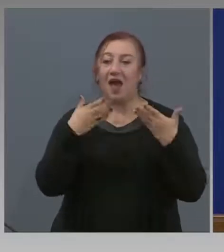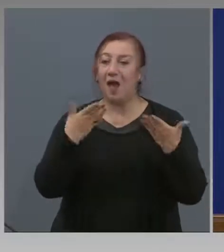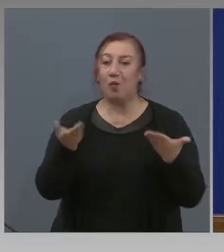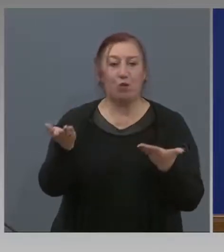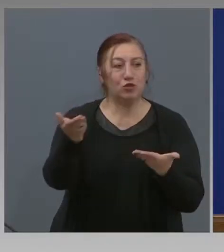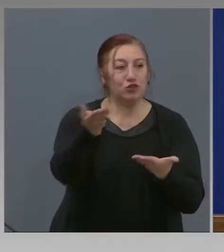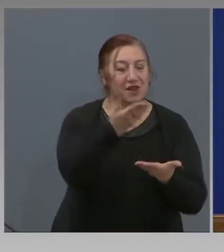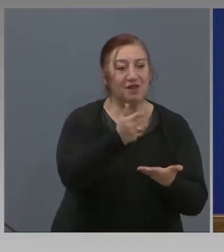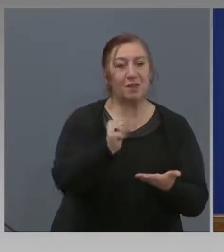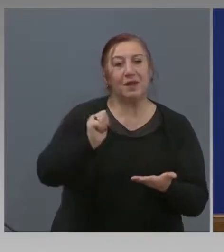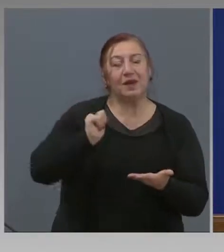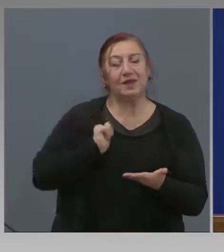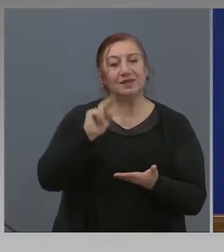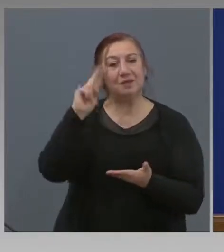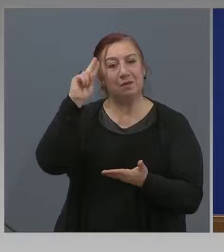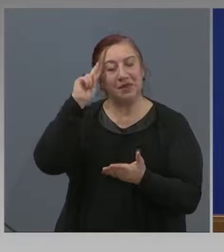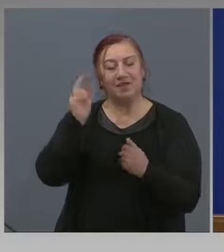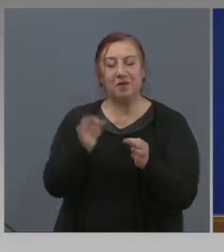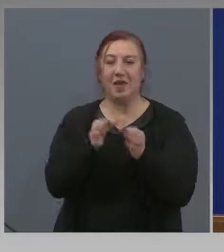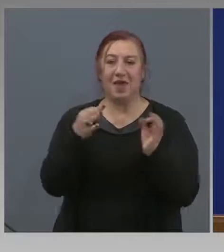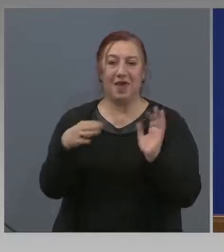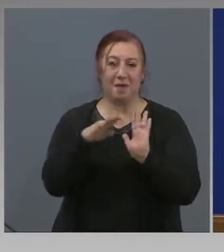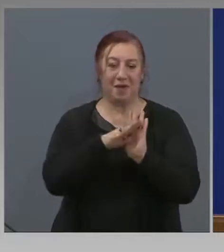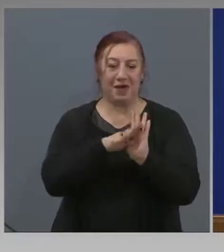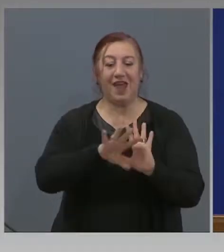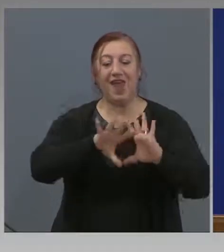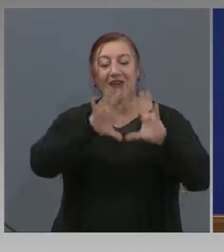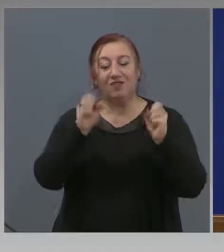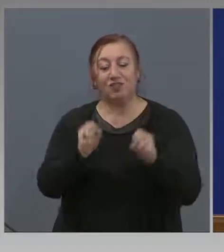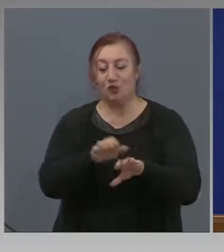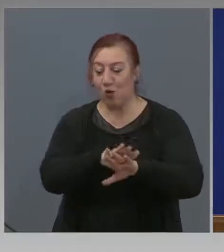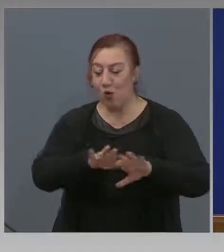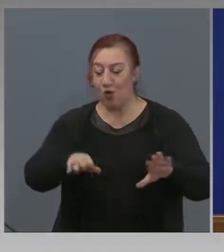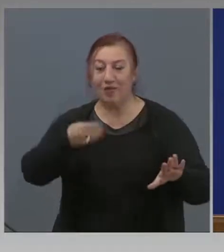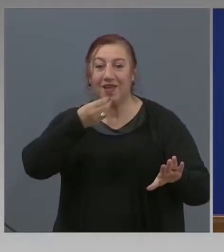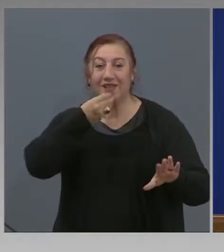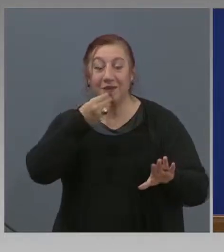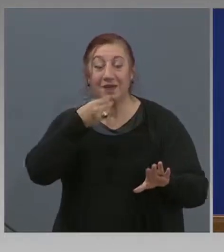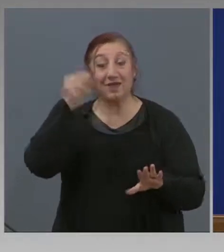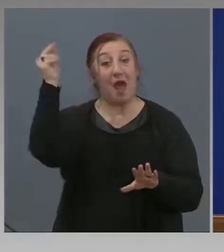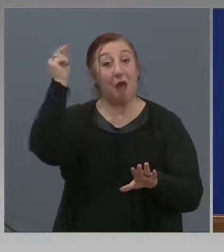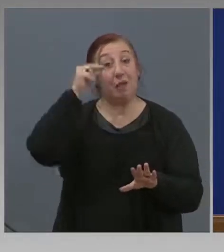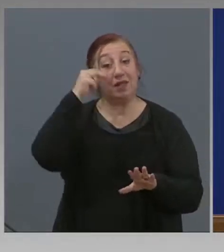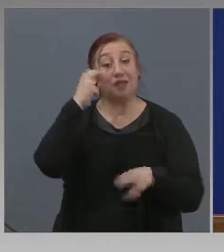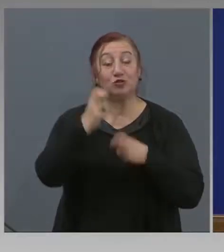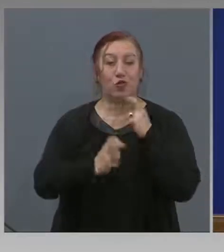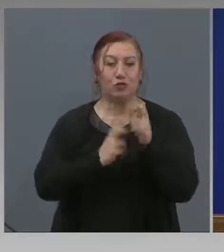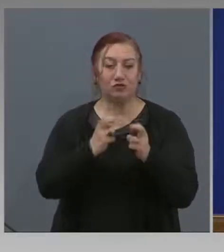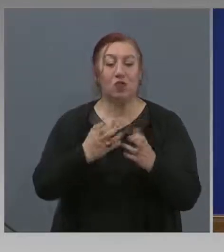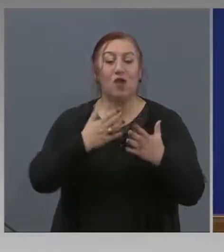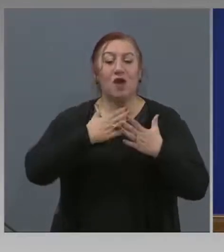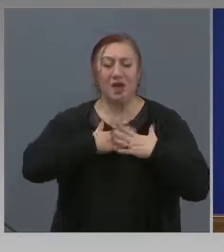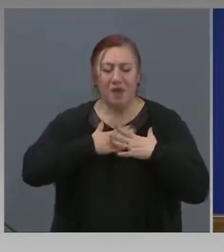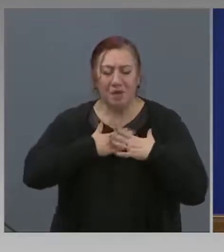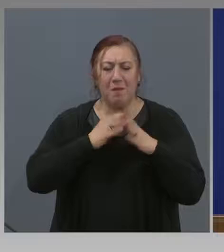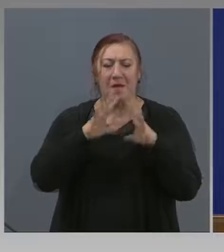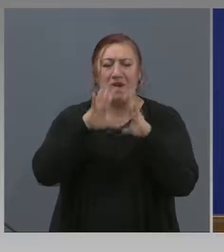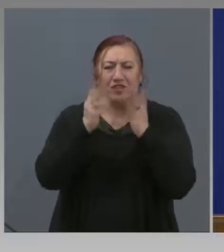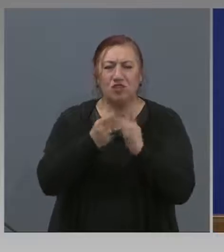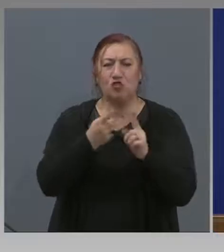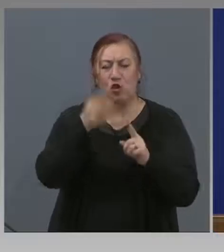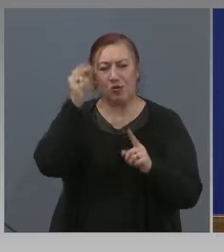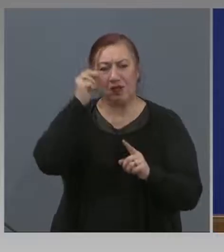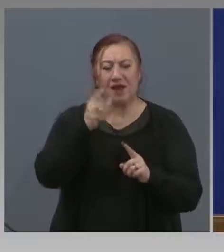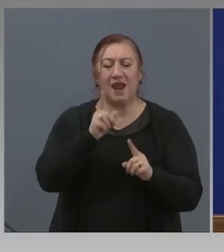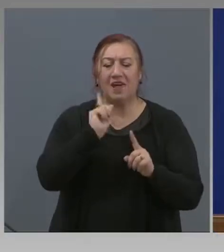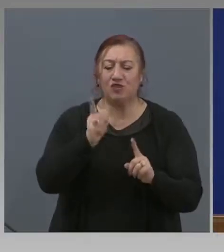спазваме противоепидемичните мерки и всичко на трапезата да ни е българско, тъй като имаме всичко от това, което